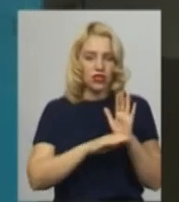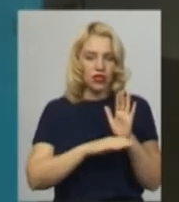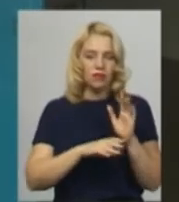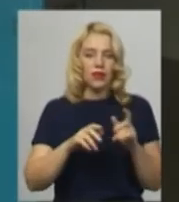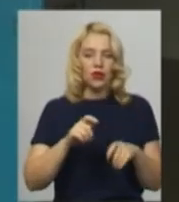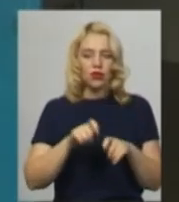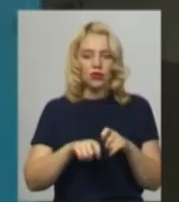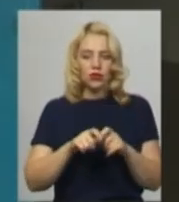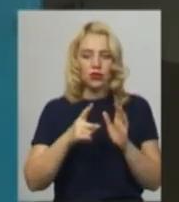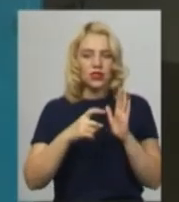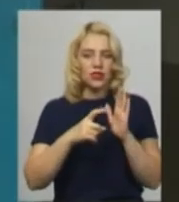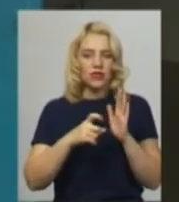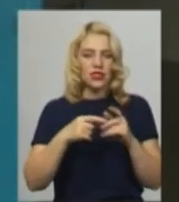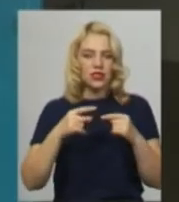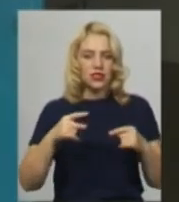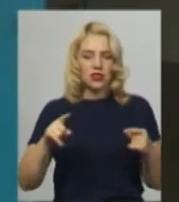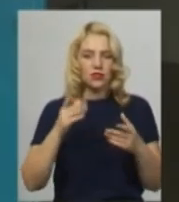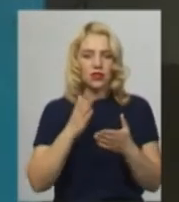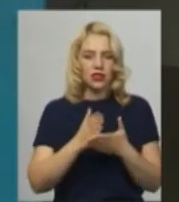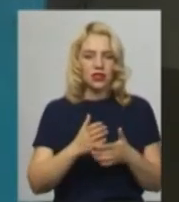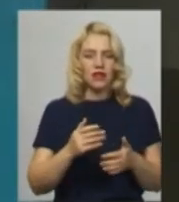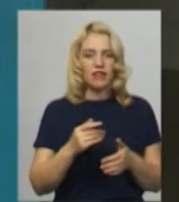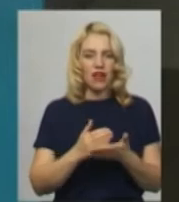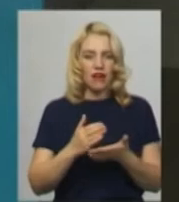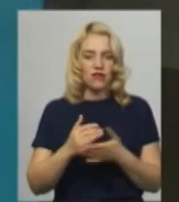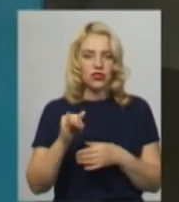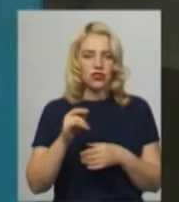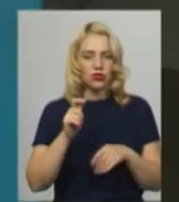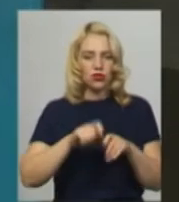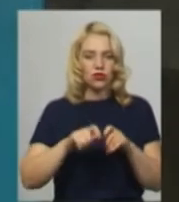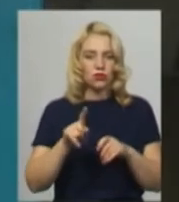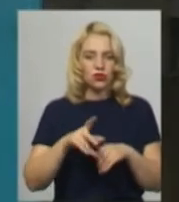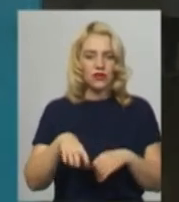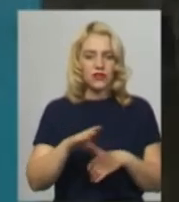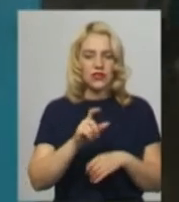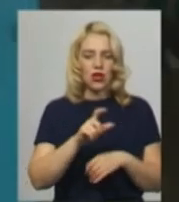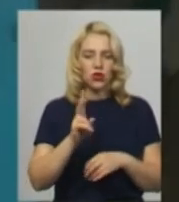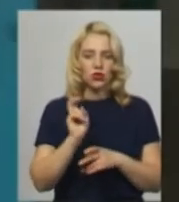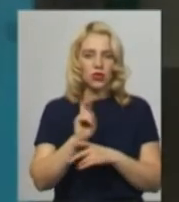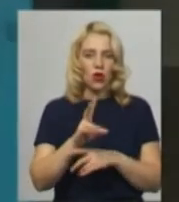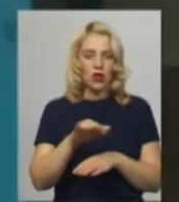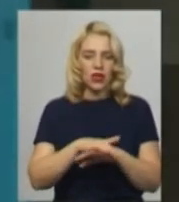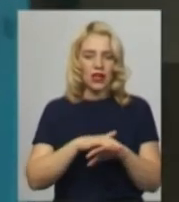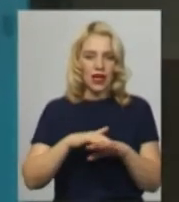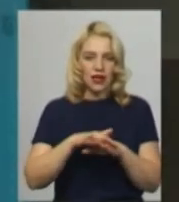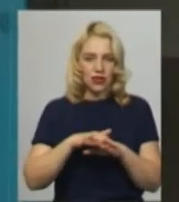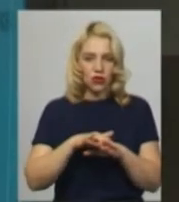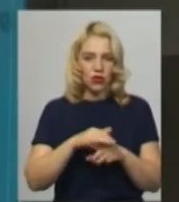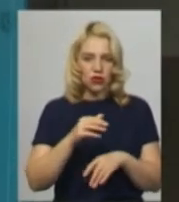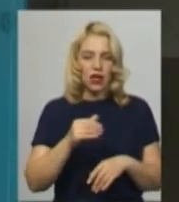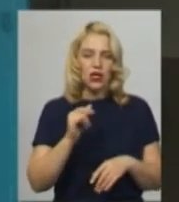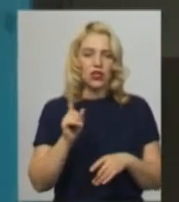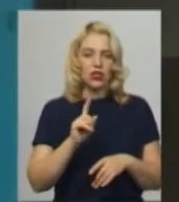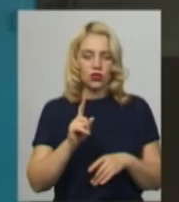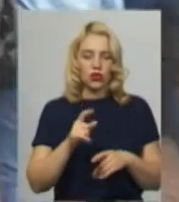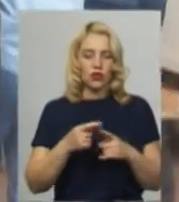засоби, які є в наявності, контролюємо, щоб всі люди, які заходять на ринок, які реалізовують продукцію,